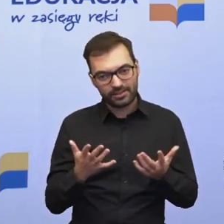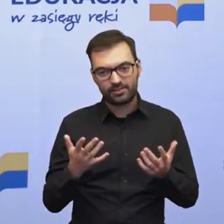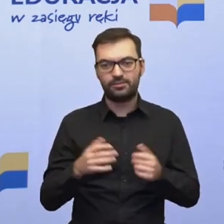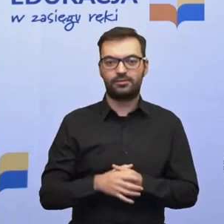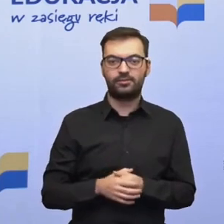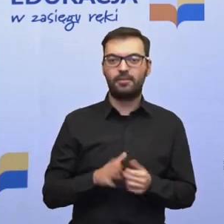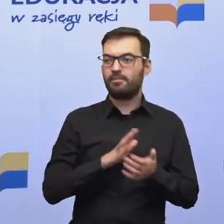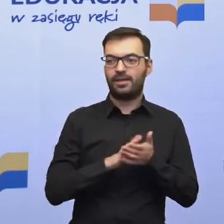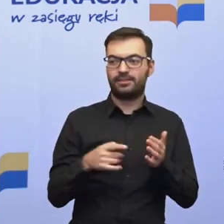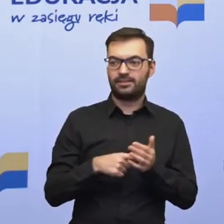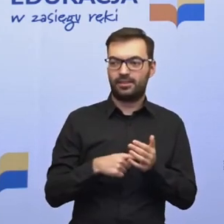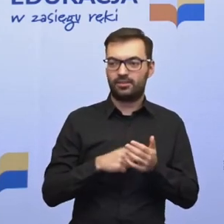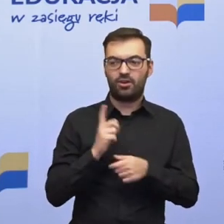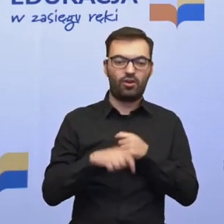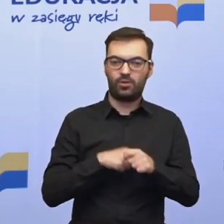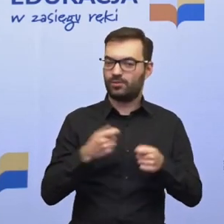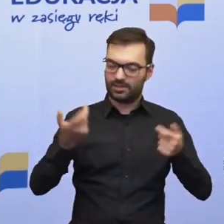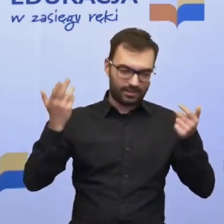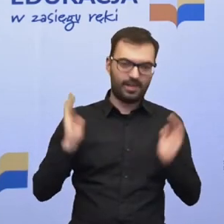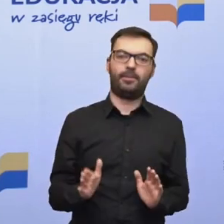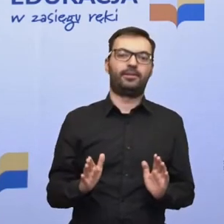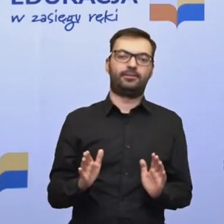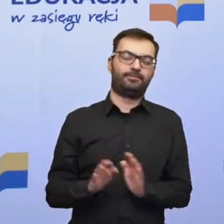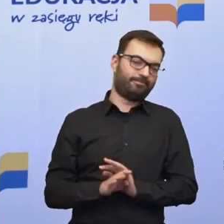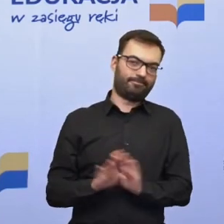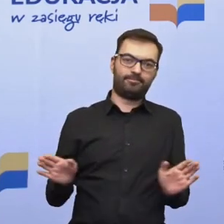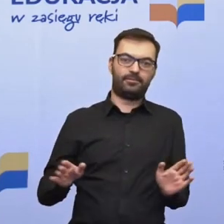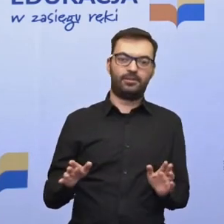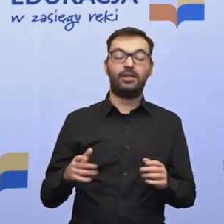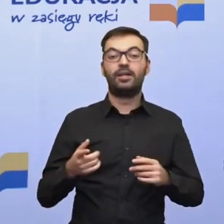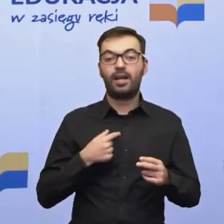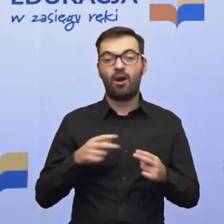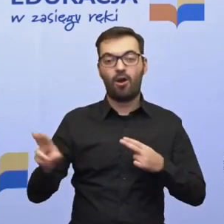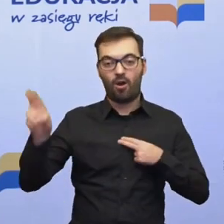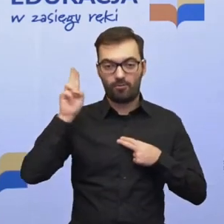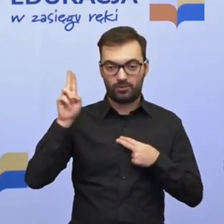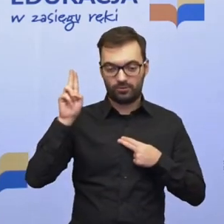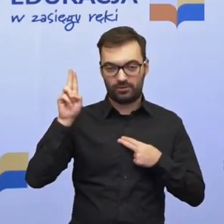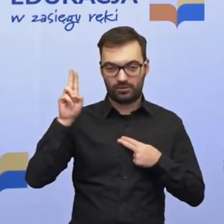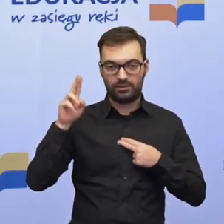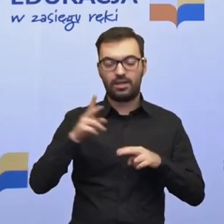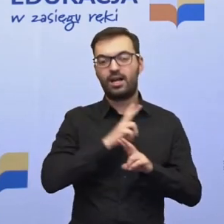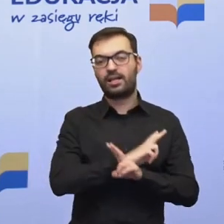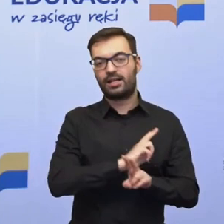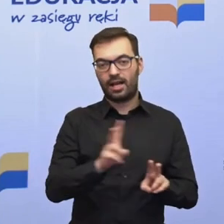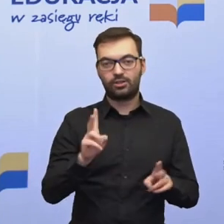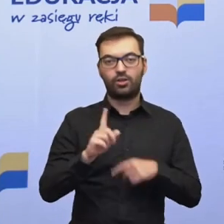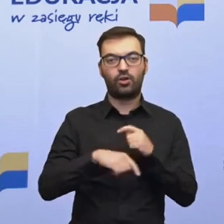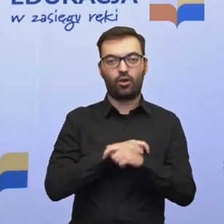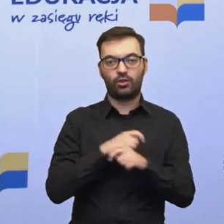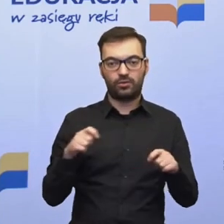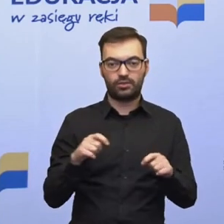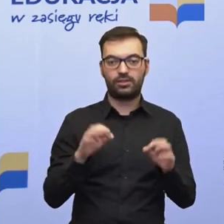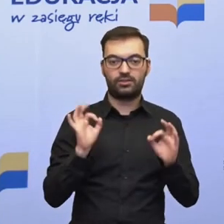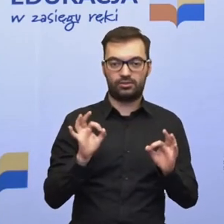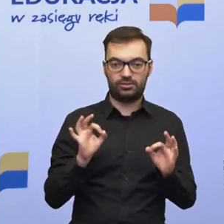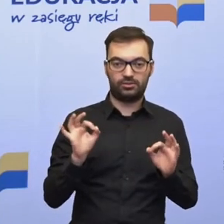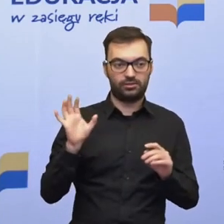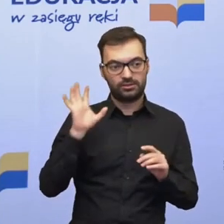innych, to my tych rozwiązań nie wprowadzimy. I obiecuję Państwu, że każde z tych rozwiązań, które dzisiaj jeszcze